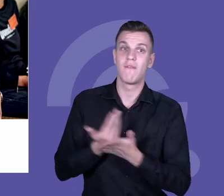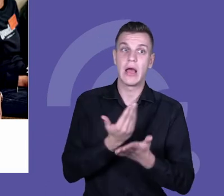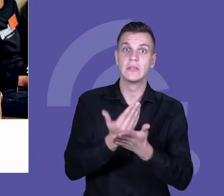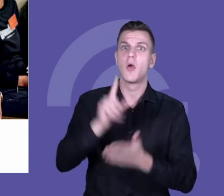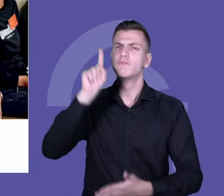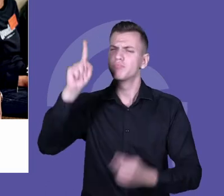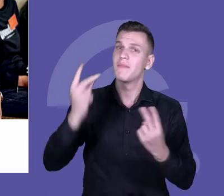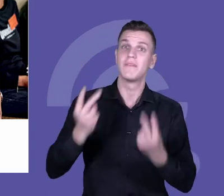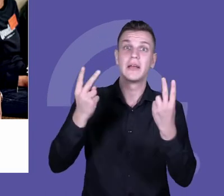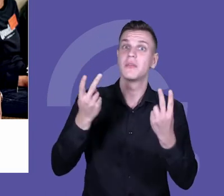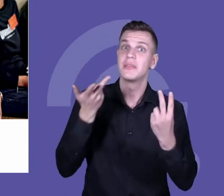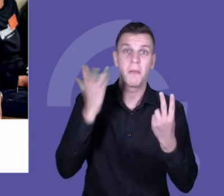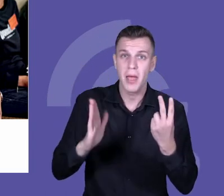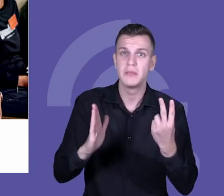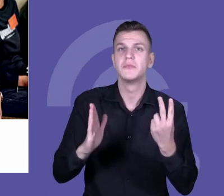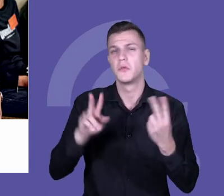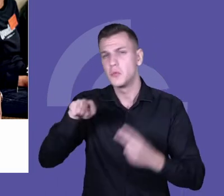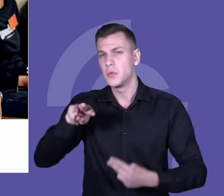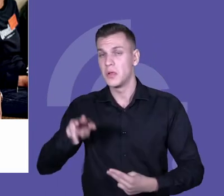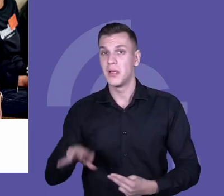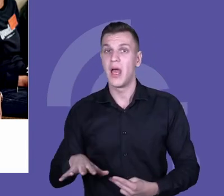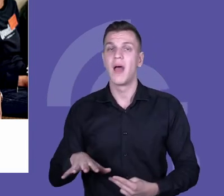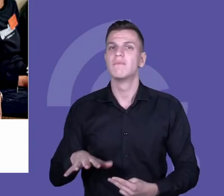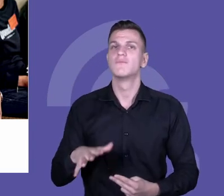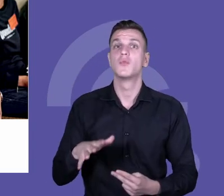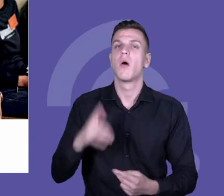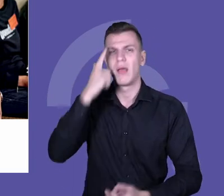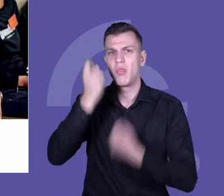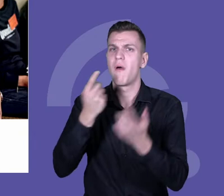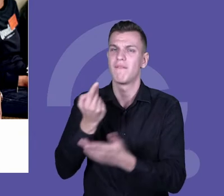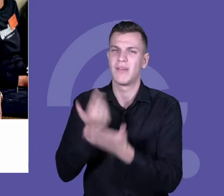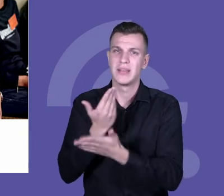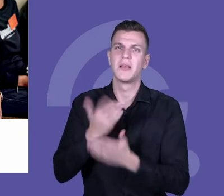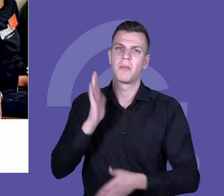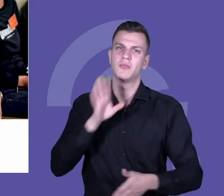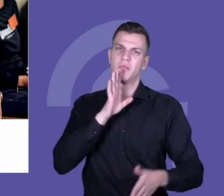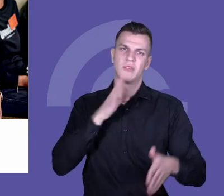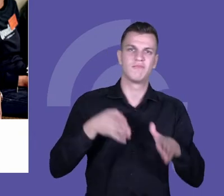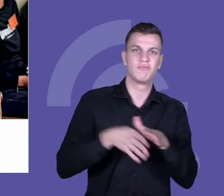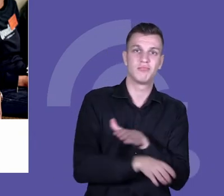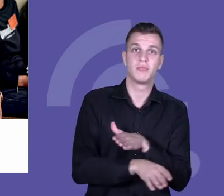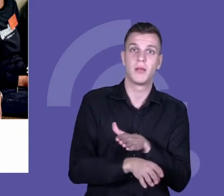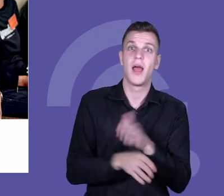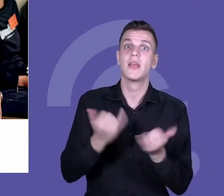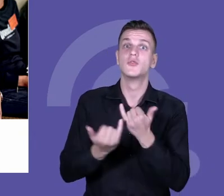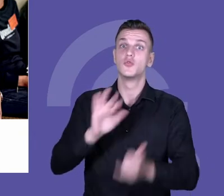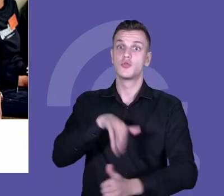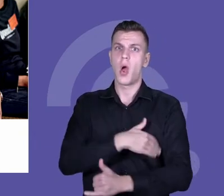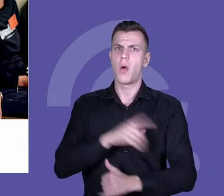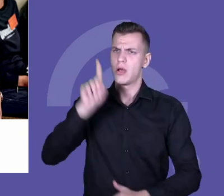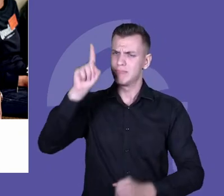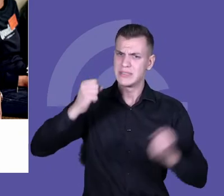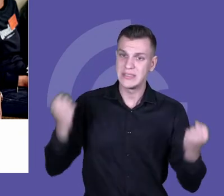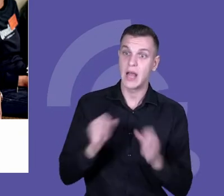wydarzać. Podobnie, jeżeli kompetencje proinnowacyjne i szerzej kształcenie kompetencji przyszłości nie będzie priorytetowe dla szkoły, to również będzie